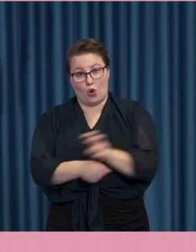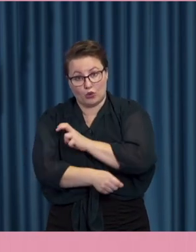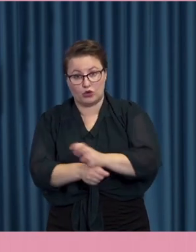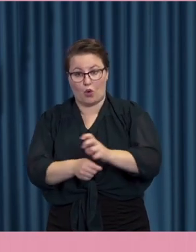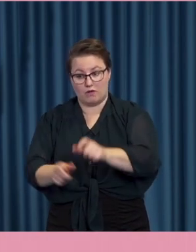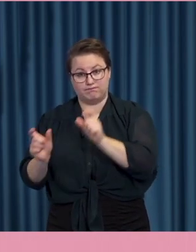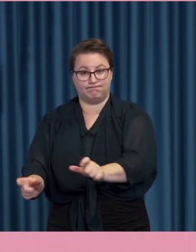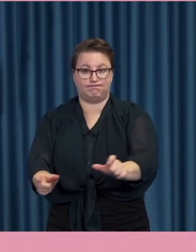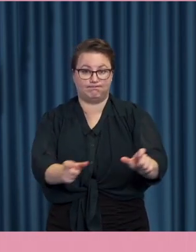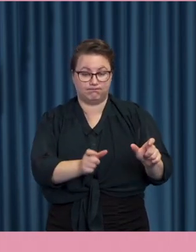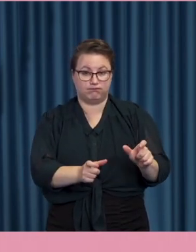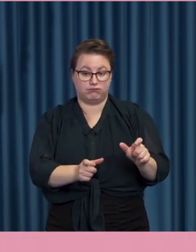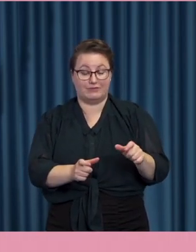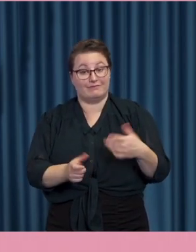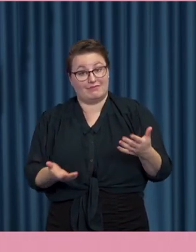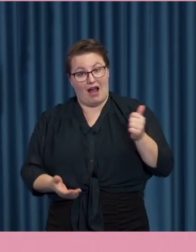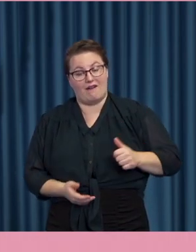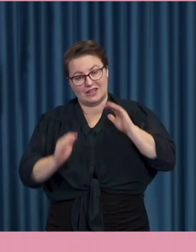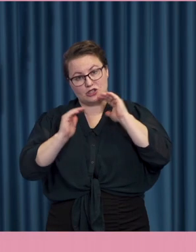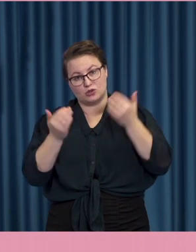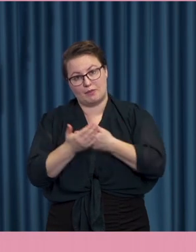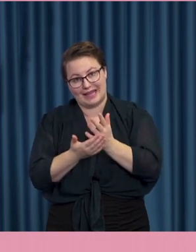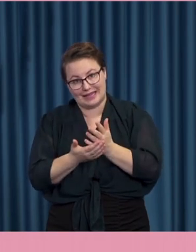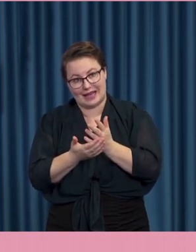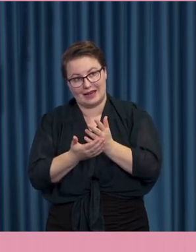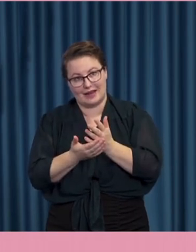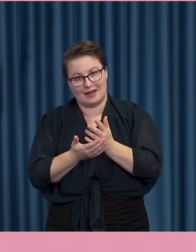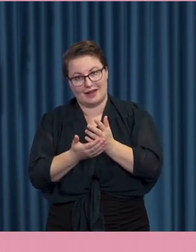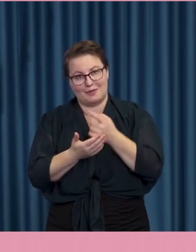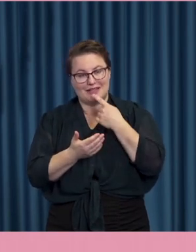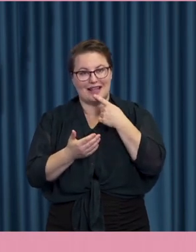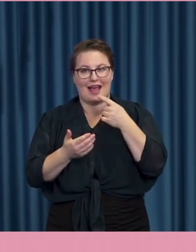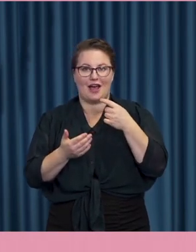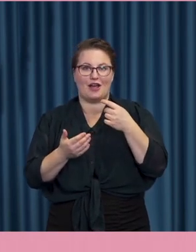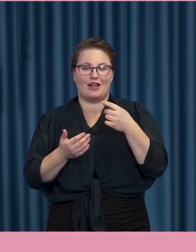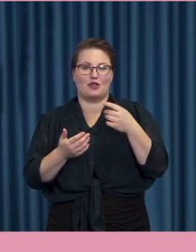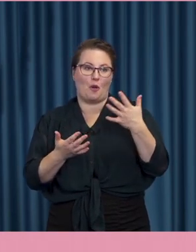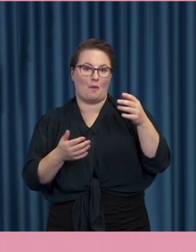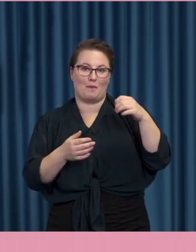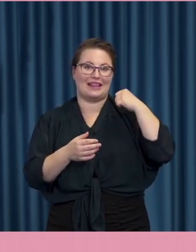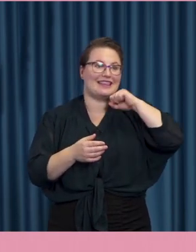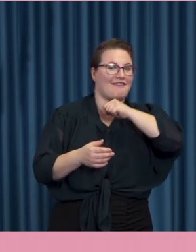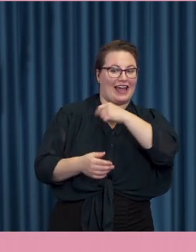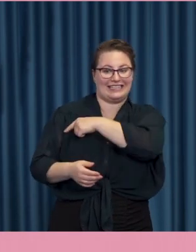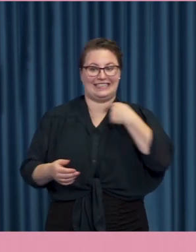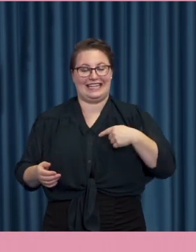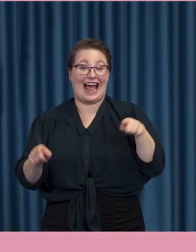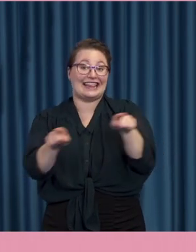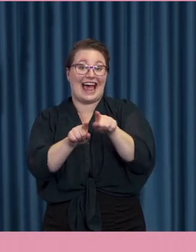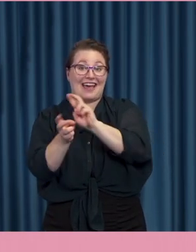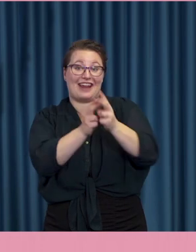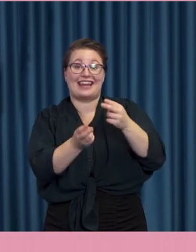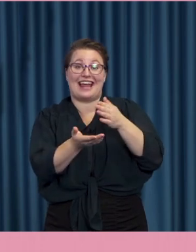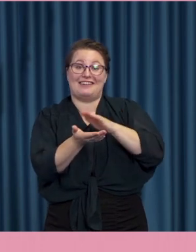Bland annat med hjälp av sociala medier. Så det är väl två geografiskt närliggande men väldigt avlägsna